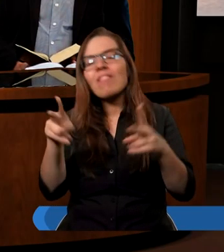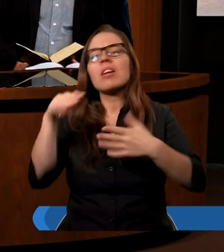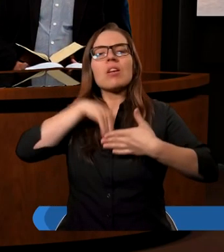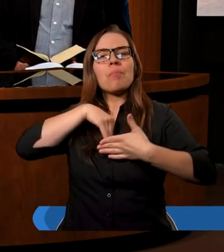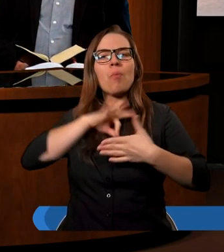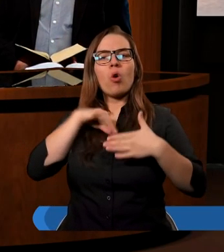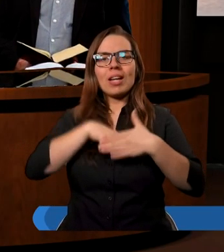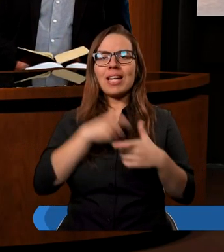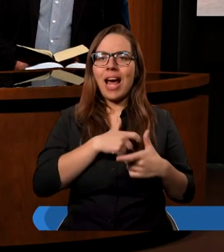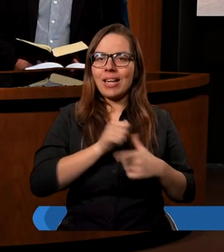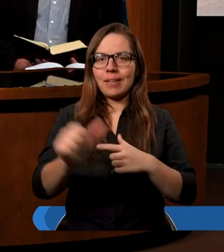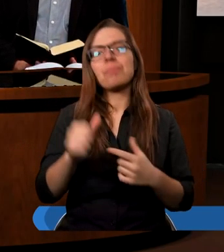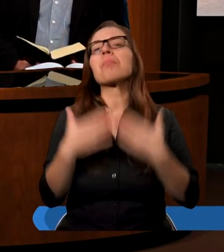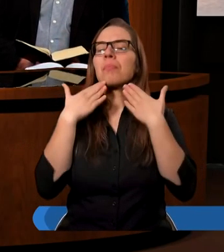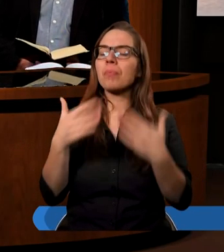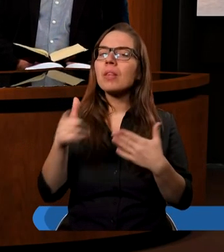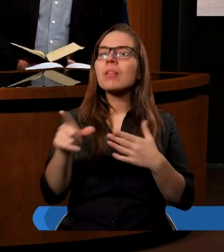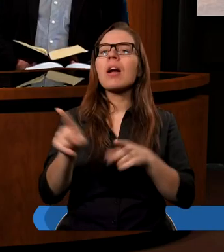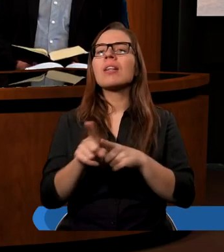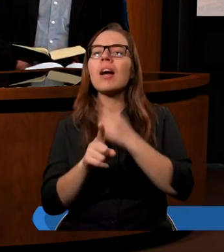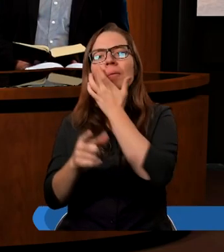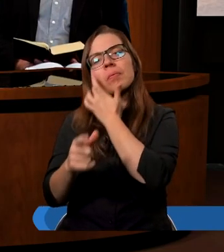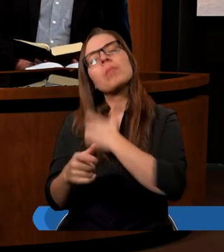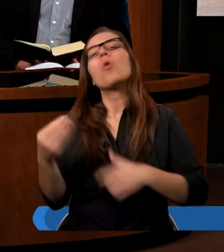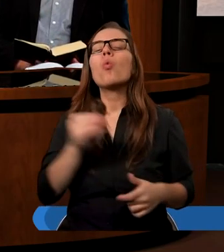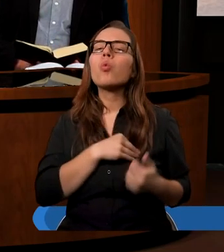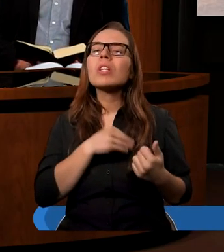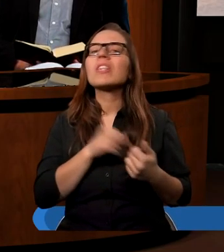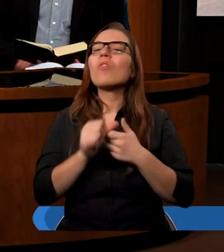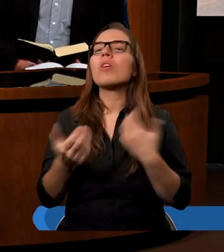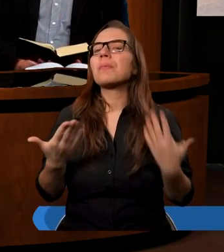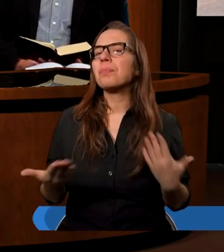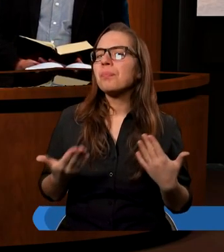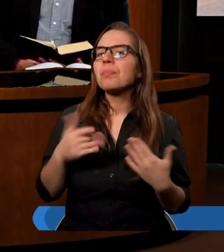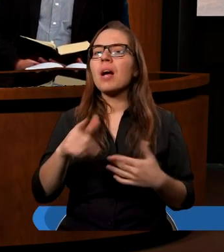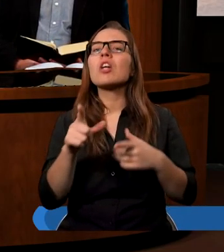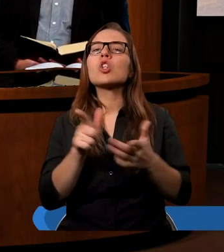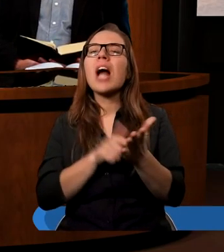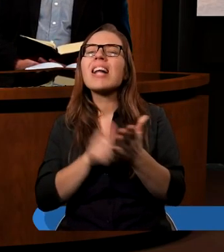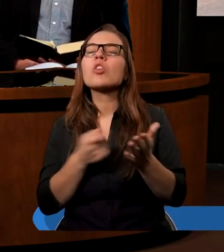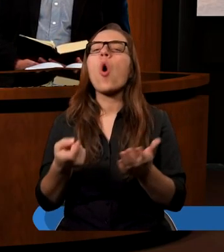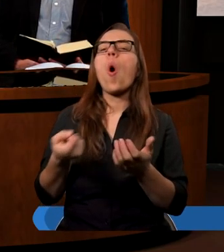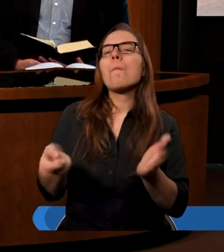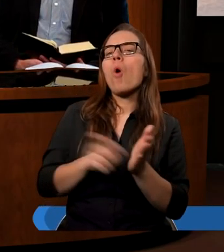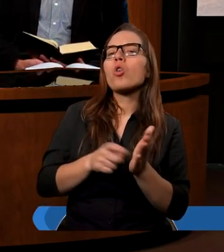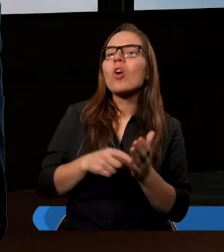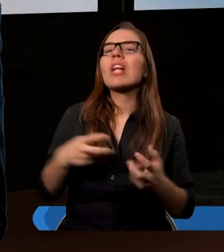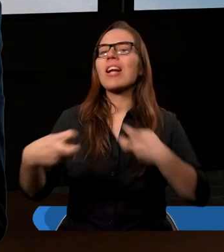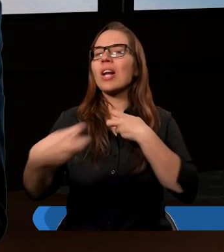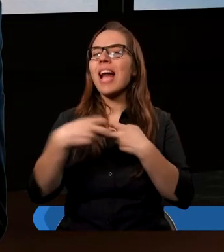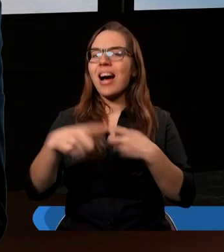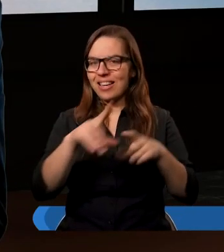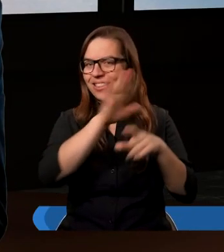Dziękuję. Tak, Waldemar, proszę. Uczciwość jest cechą niezwykle pożądaną u wszystkich ludzi.